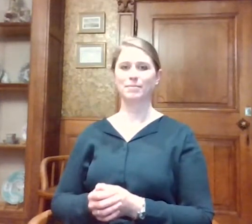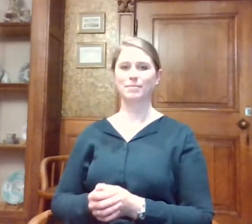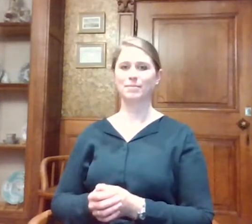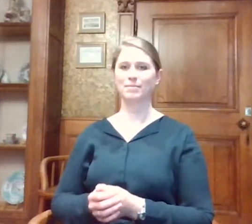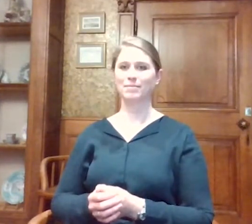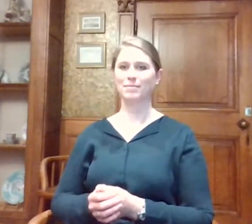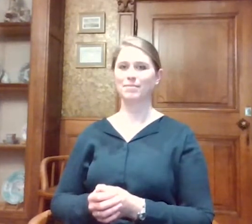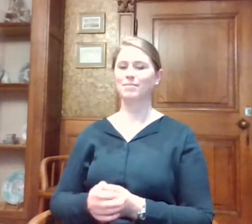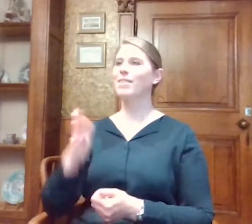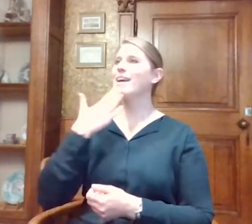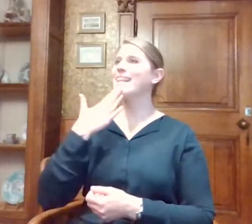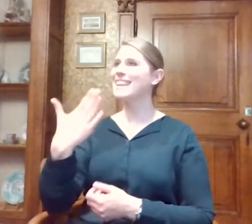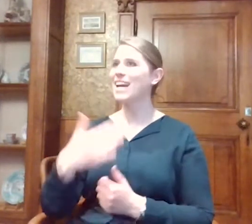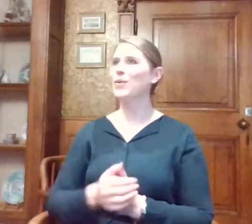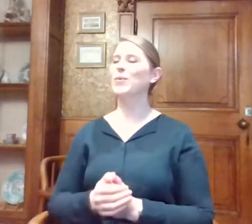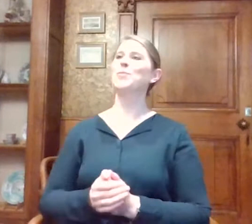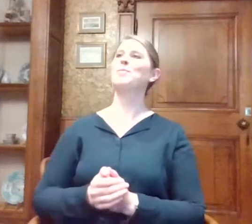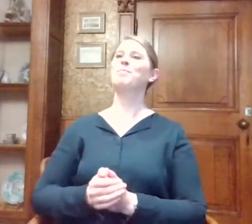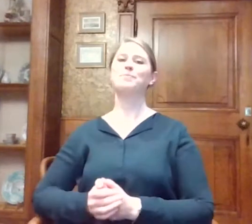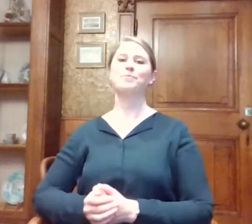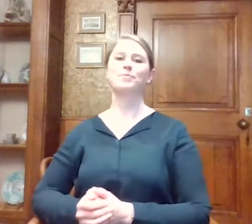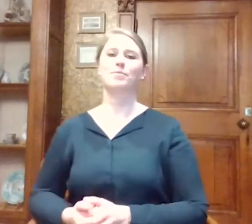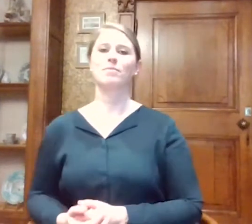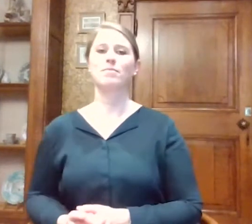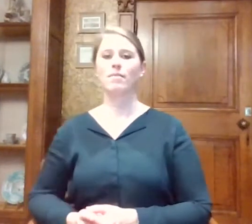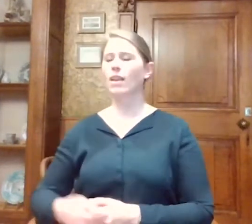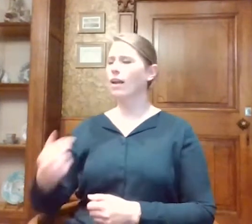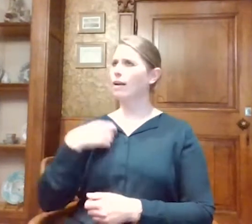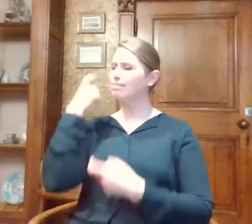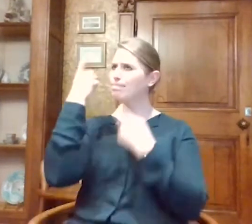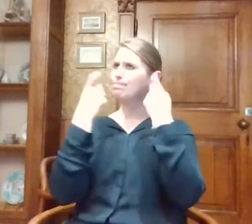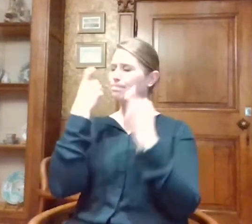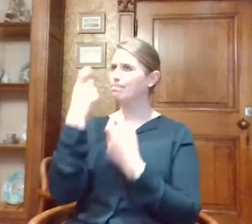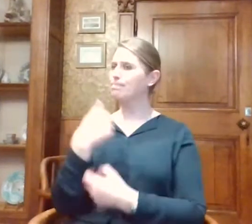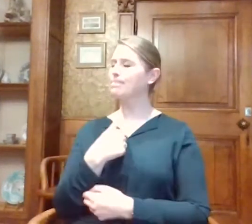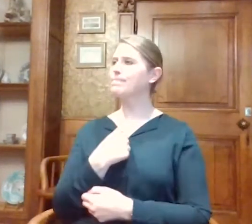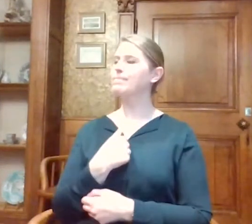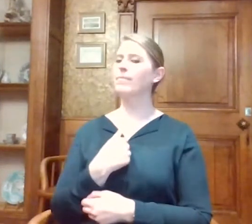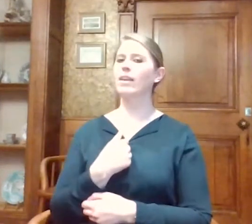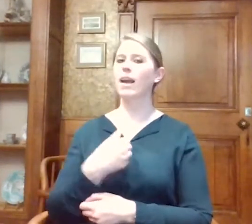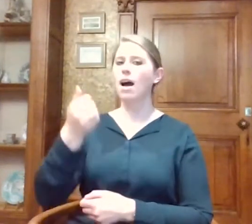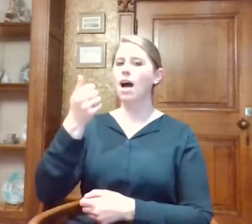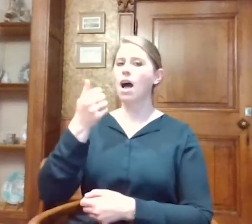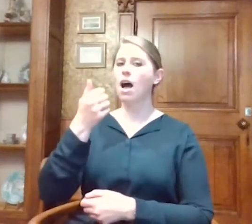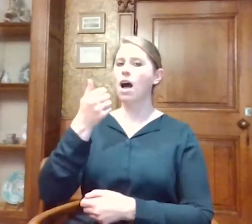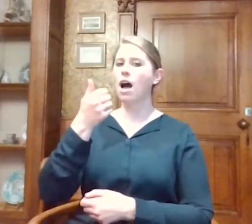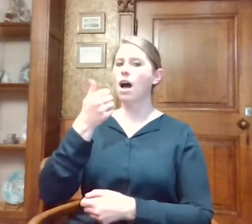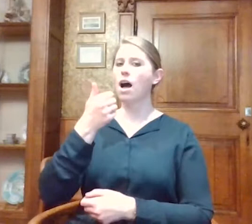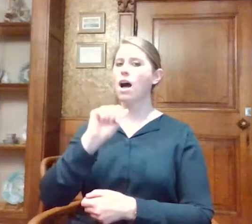Ja, dankjewel. Ik vroeg mij nog af, als je dus een